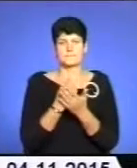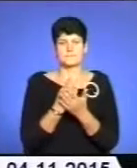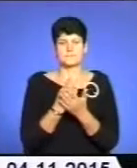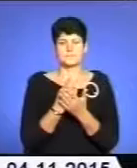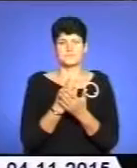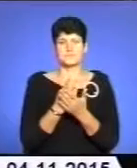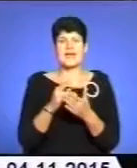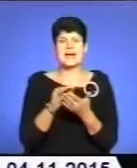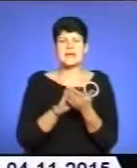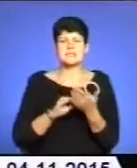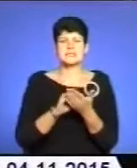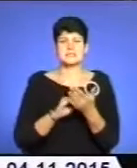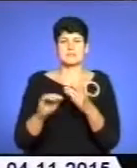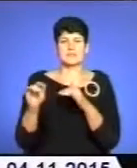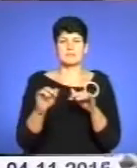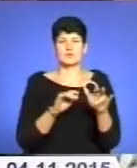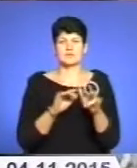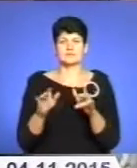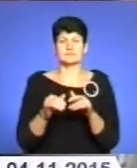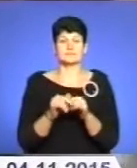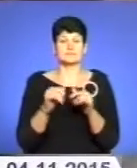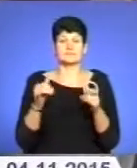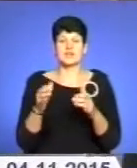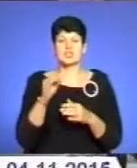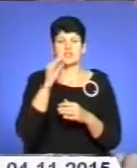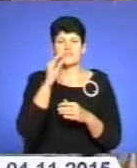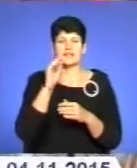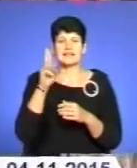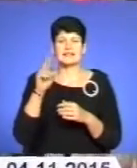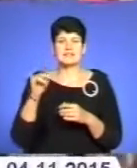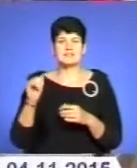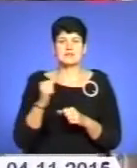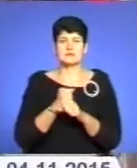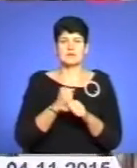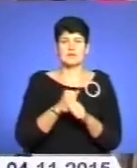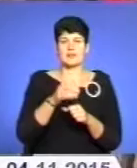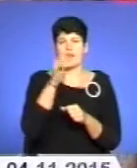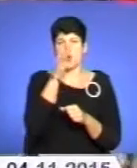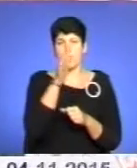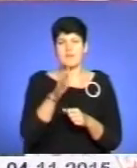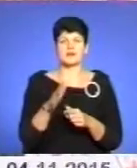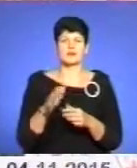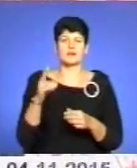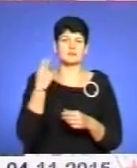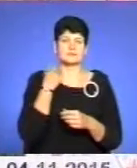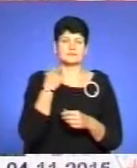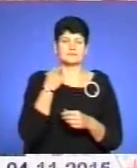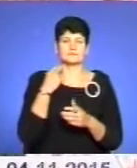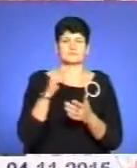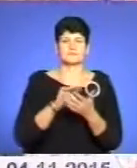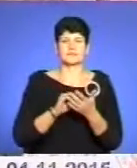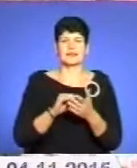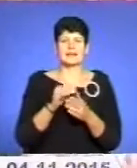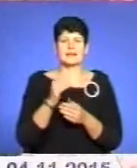Репетиційний процес у розпалі. Шевченківці працюють над комедією англійського драматурга Томаса Брандона